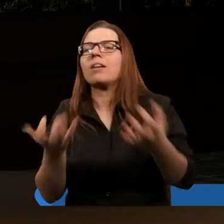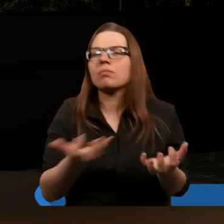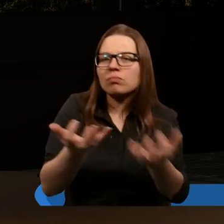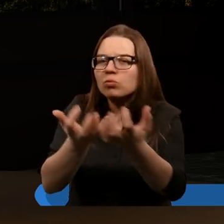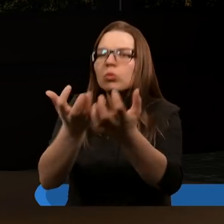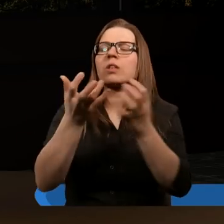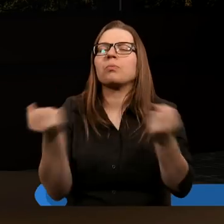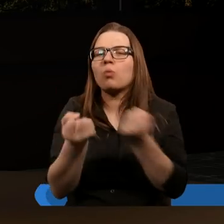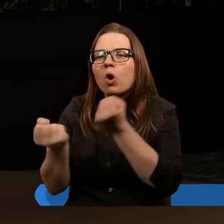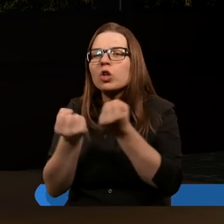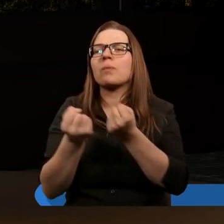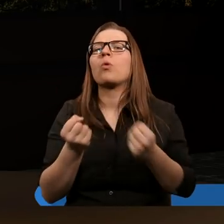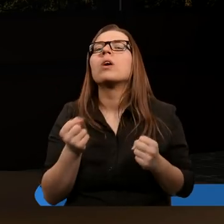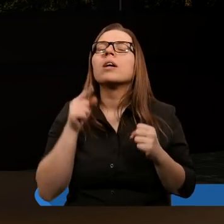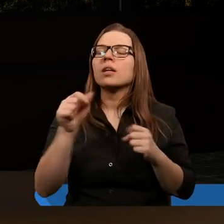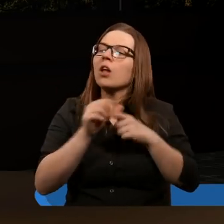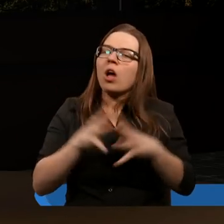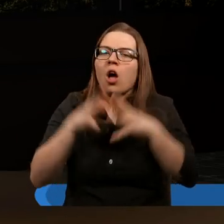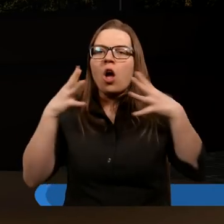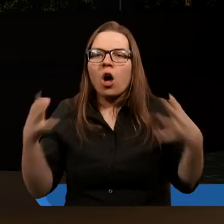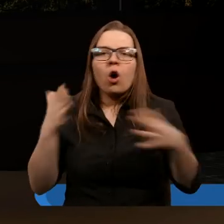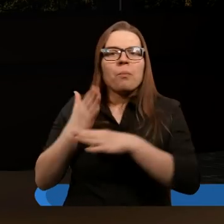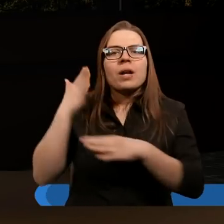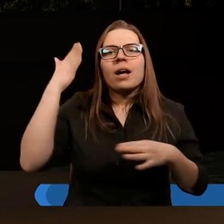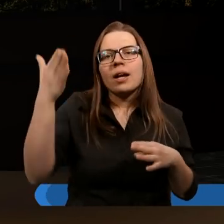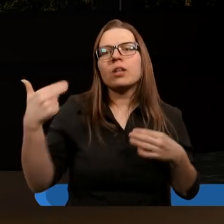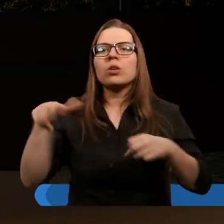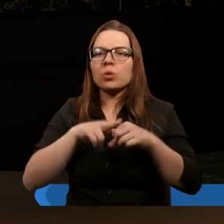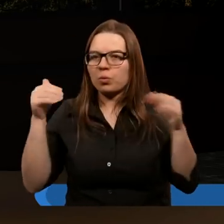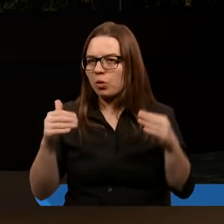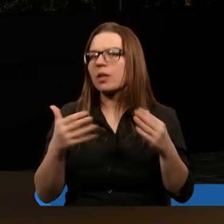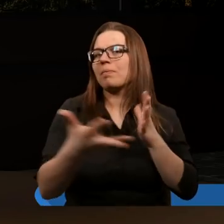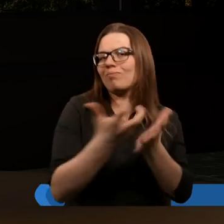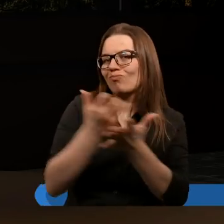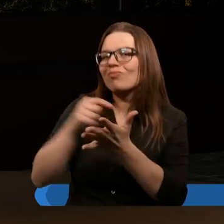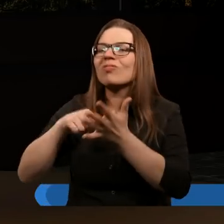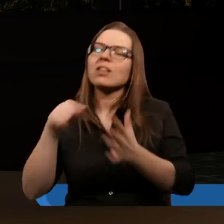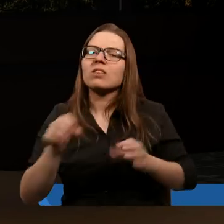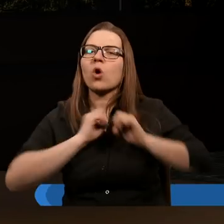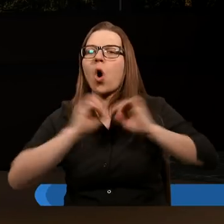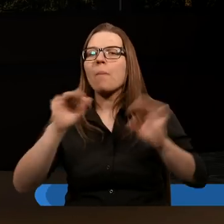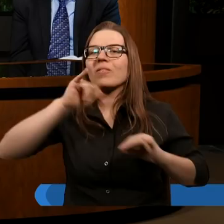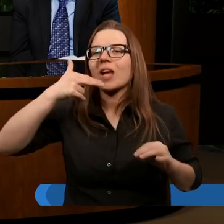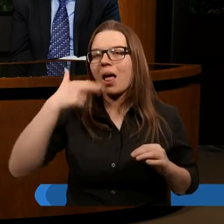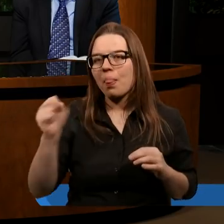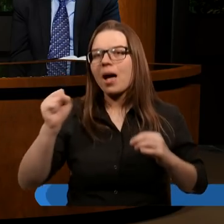swoich wiernych, to jest ogromna nadzieja, którą możemy czerpać właśnie z Księgi Objawienia.